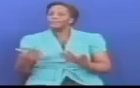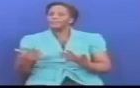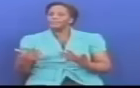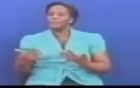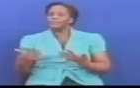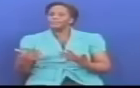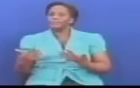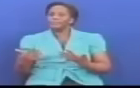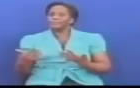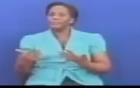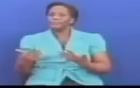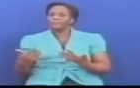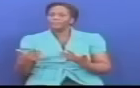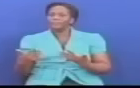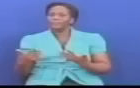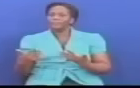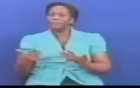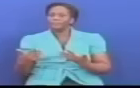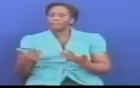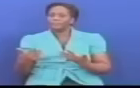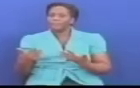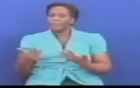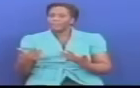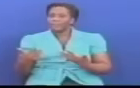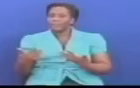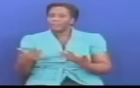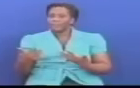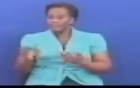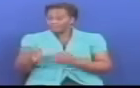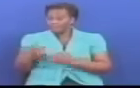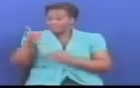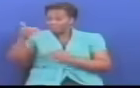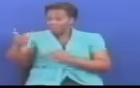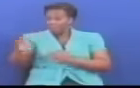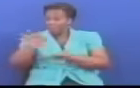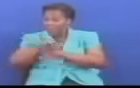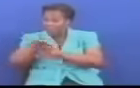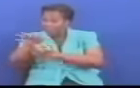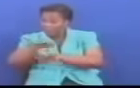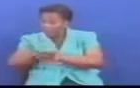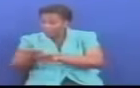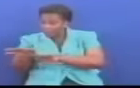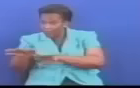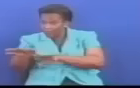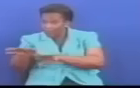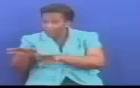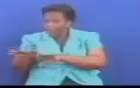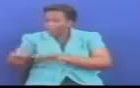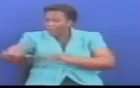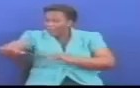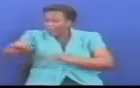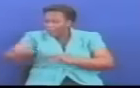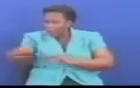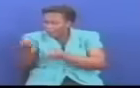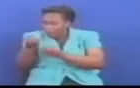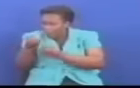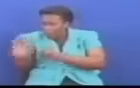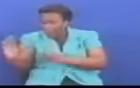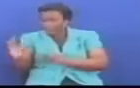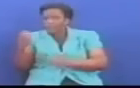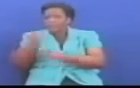Baada ya Maelekezo maususi Ya eneo maususi Alilokuepo mwishimu raisu Kazi yetu sisi sasa